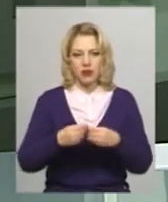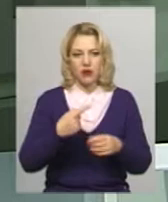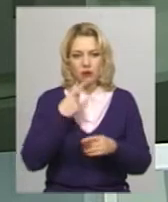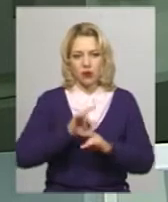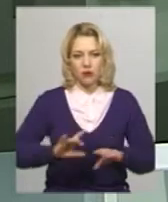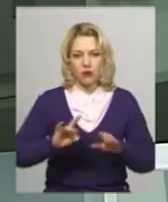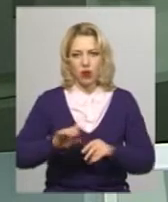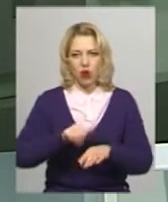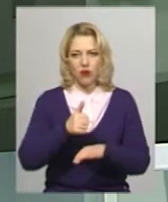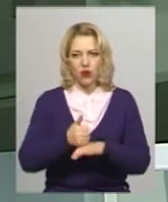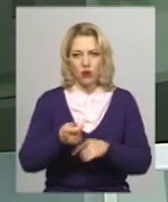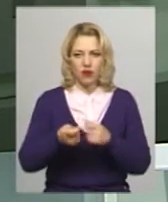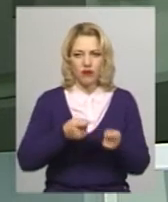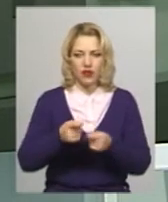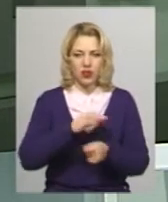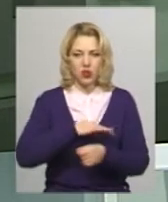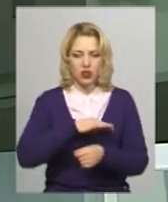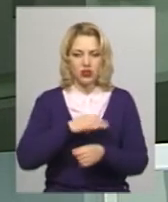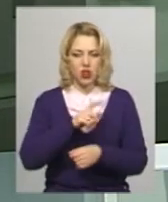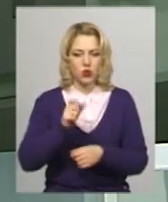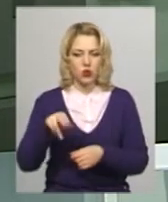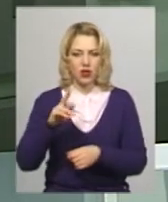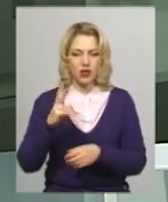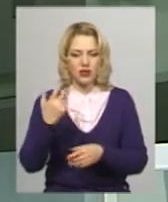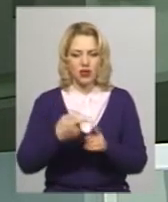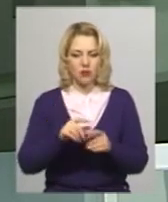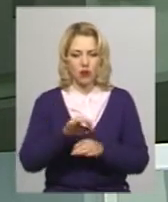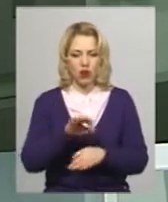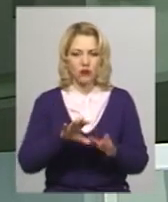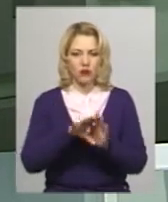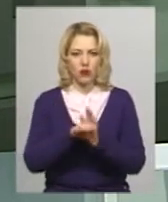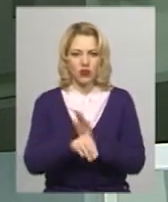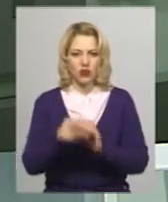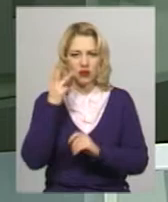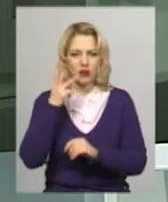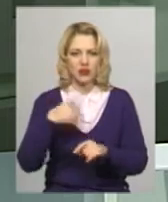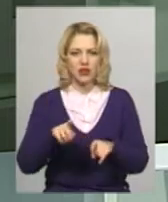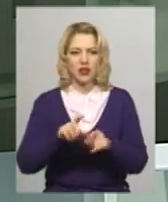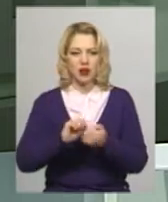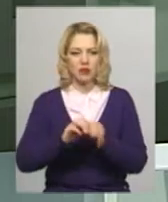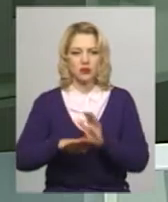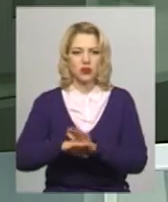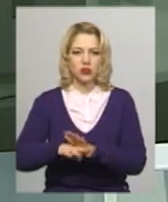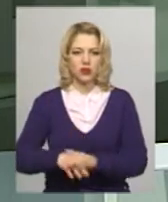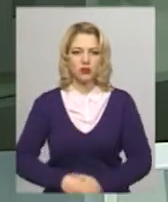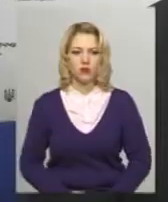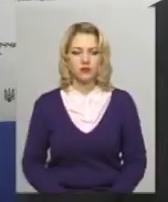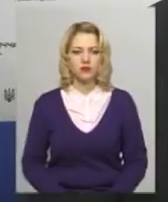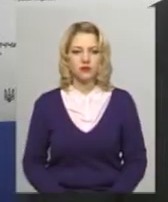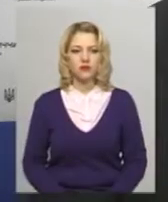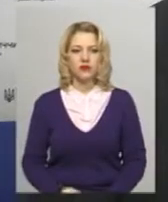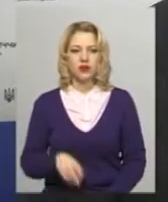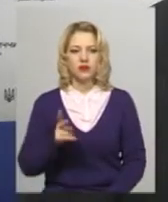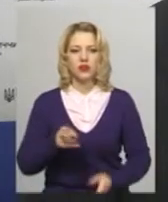Хмельницькій області Віктор Худняк. За його словами, даний проєкт запроваджений в Хмельницькому та Кам'янці-Подільському. У